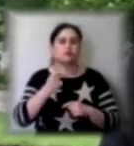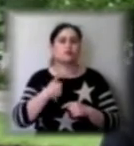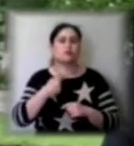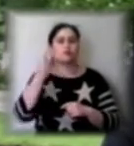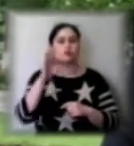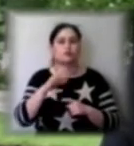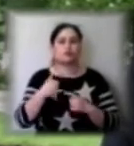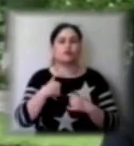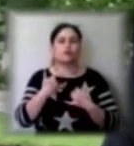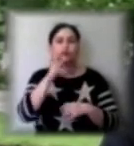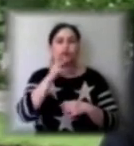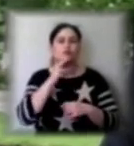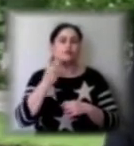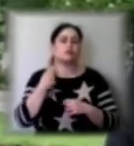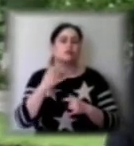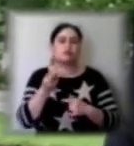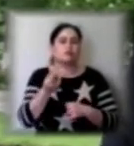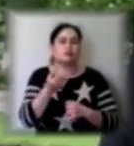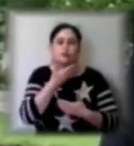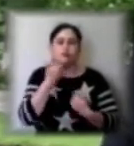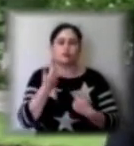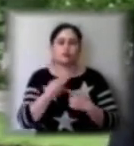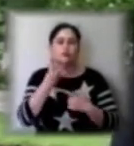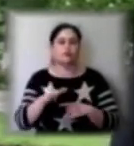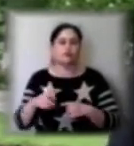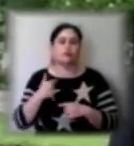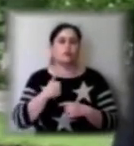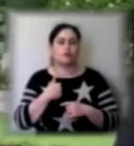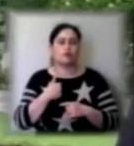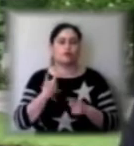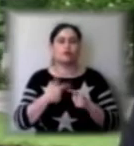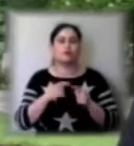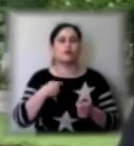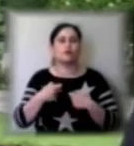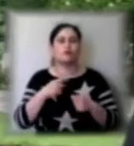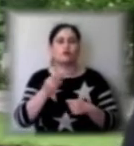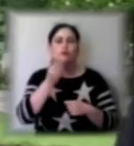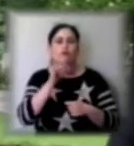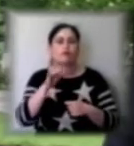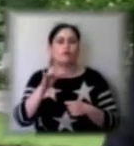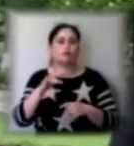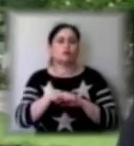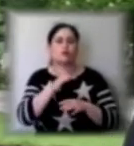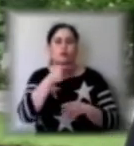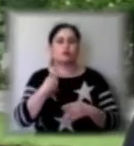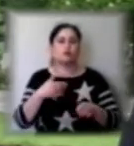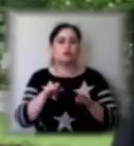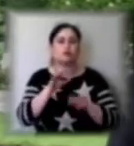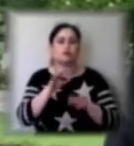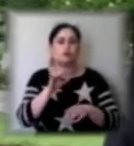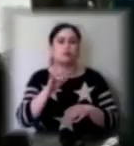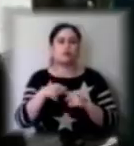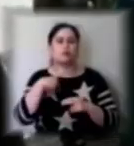борги не має чим сплачувати. Двоє дітей в мене. Я торгував овочами на ринку. Коли нас закрили на карантин, я втратив 25 тисяч